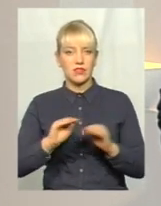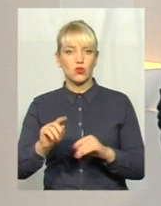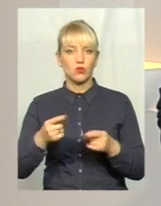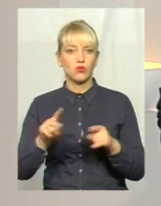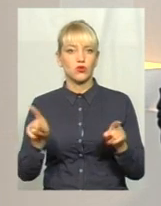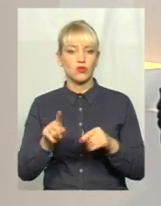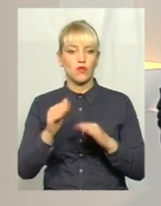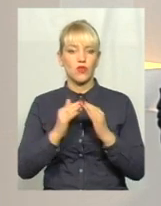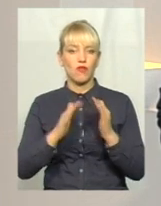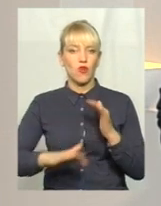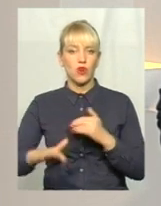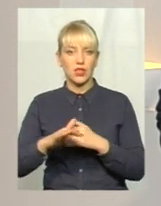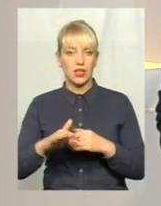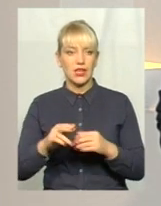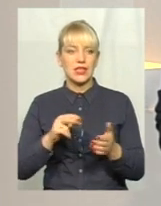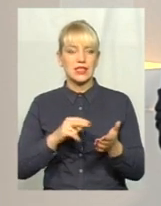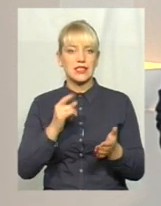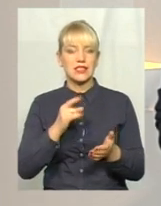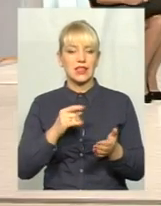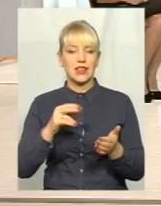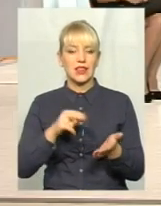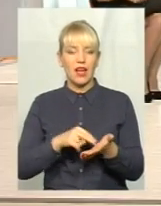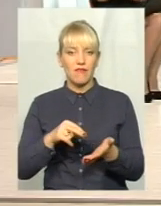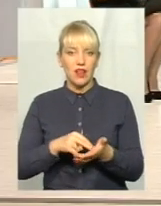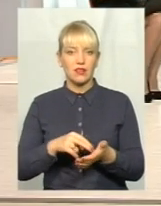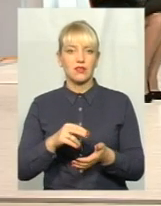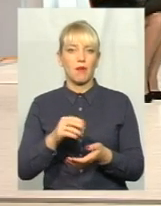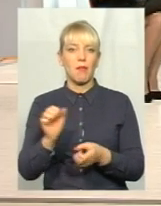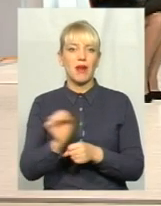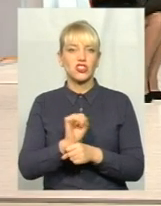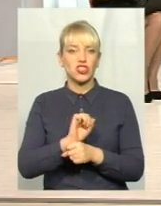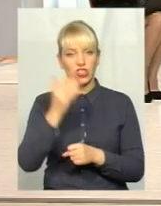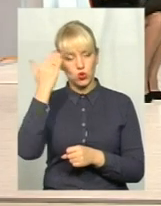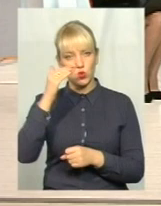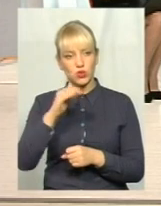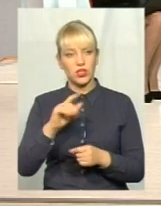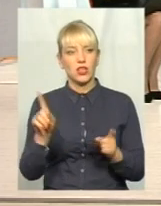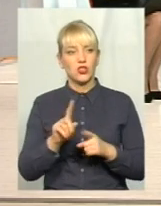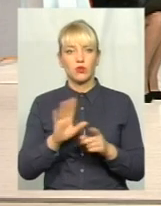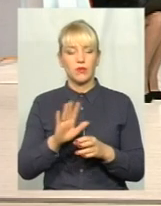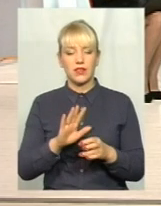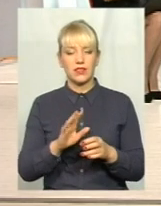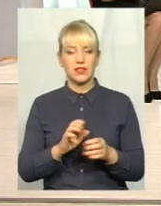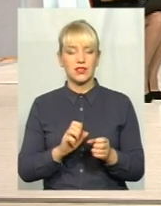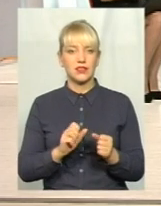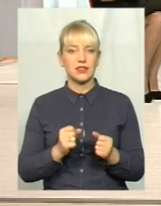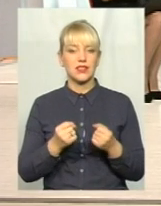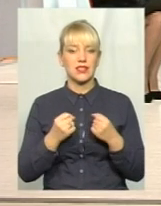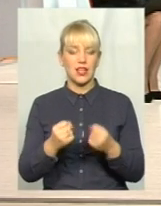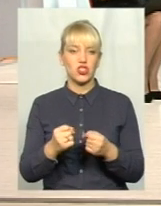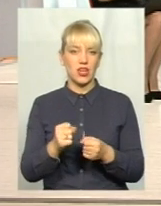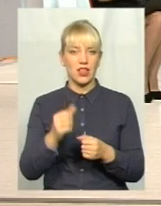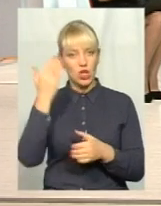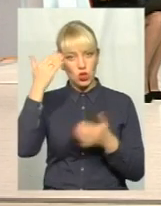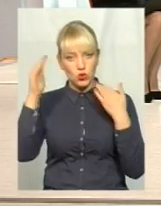що у дворі ставлять машини чужі. Тобто часто люди ставлять для того, щоб не заїжджали автомобілі,